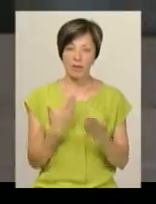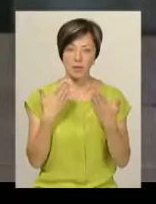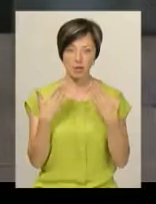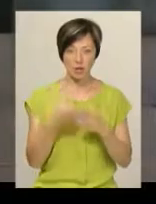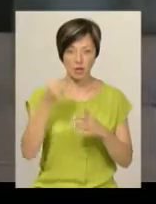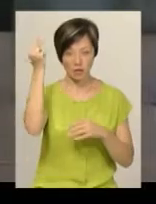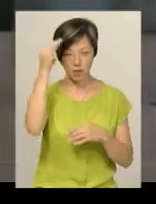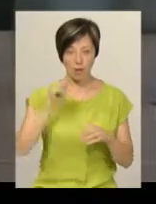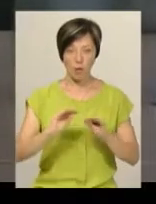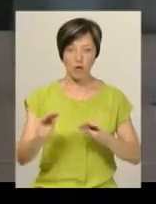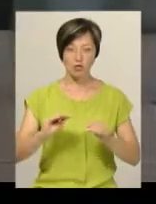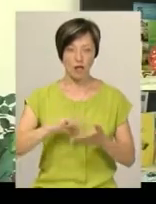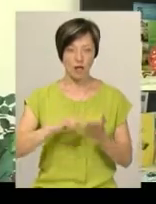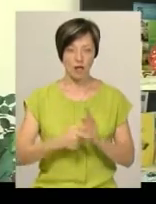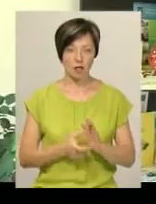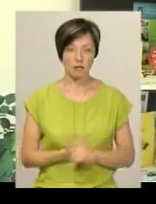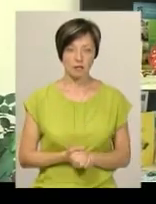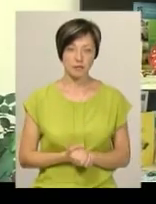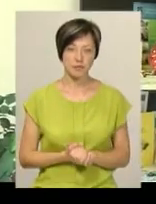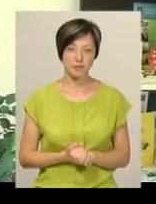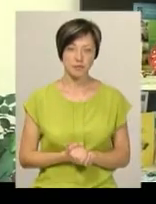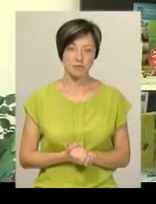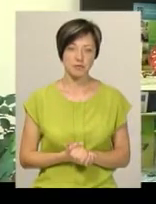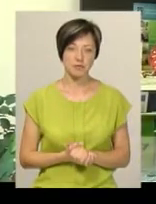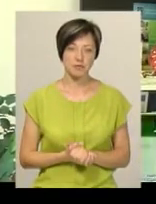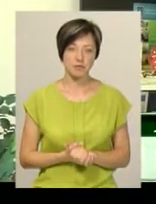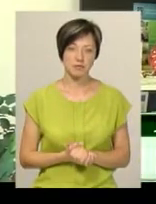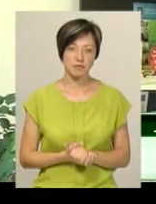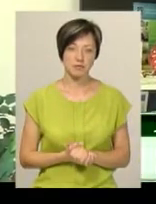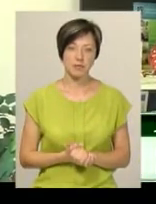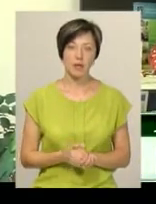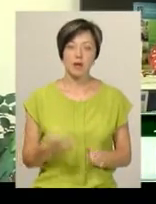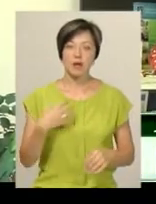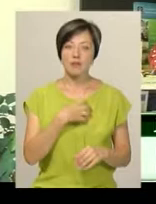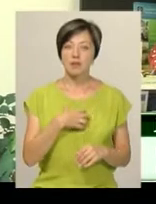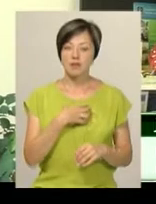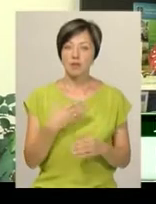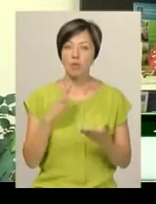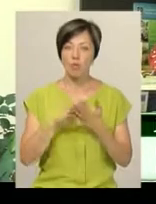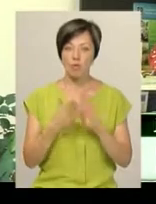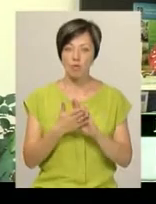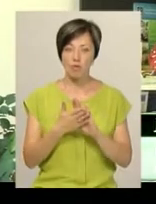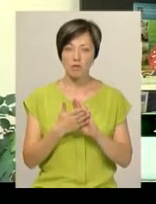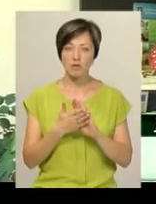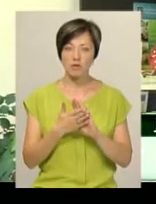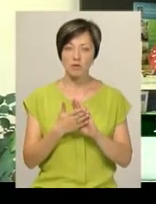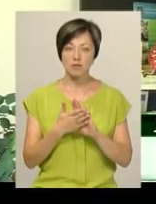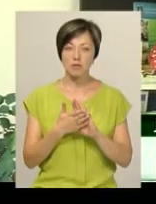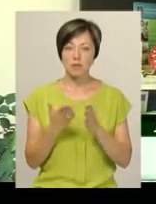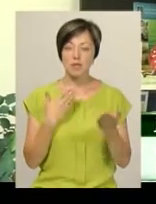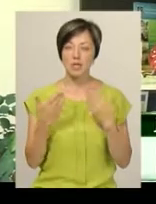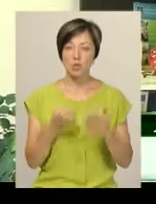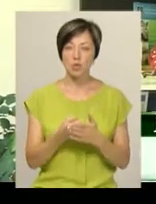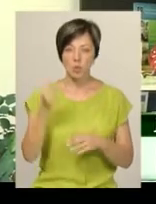навчання і облаштування класу. Істотними умовами цієї програми, я вважаю, чи взагалі підхід трішечки до навчального